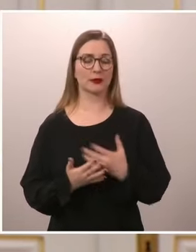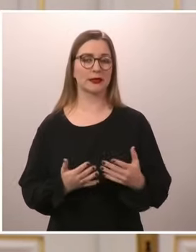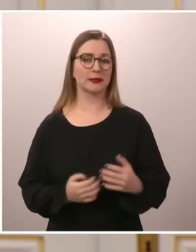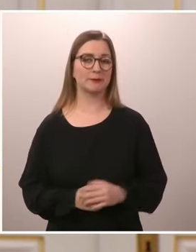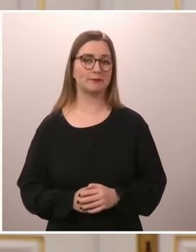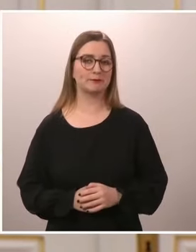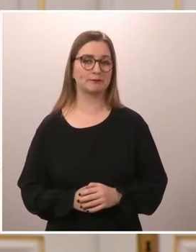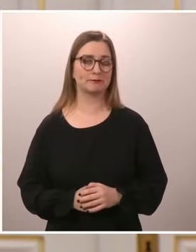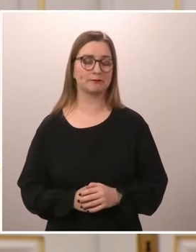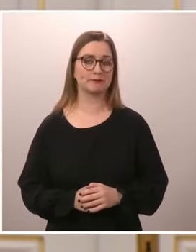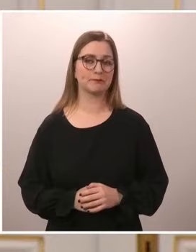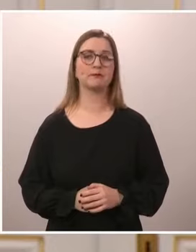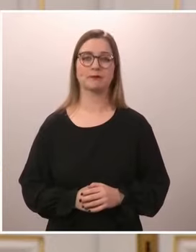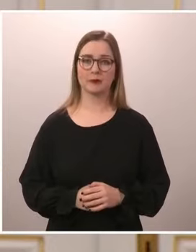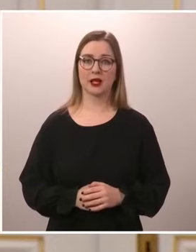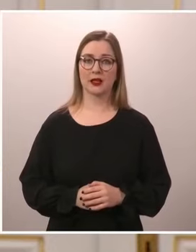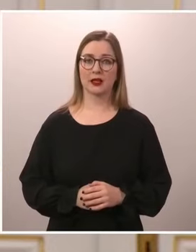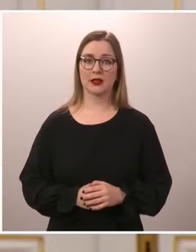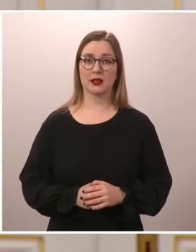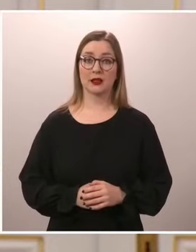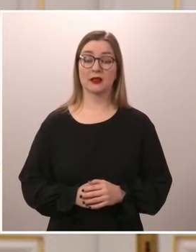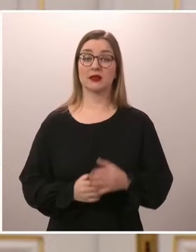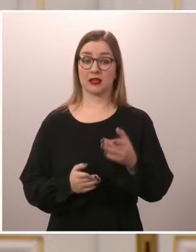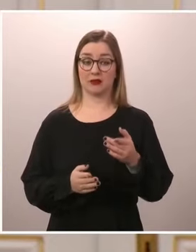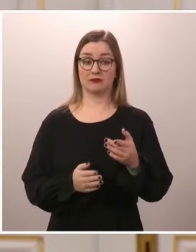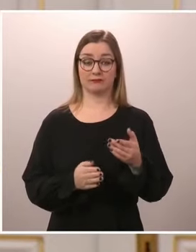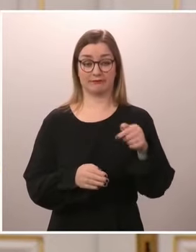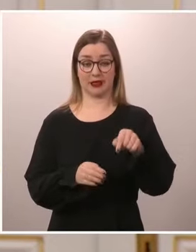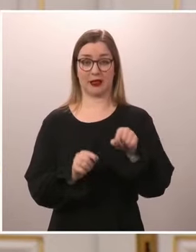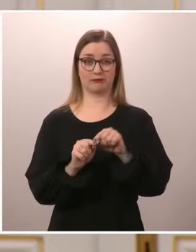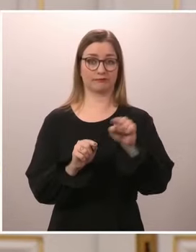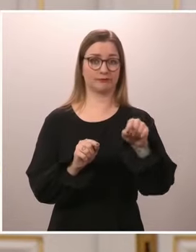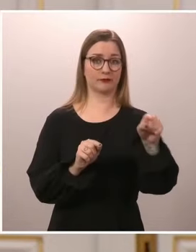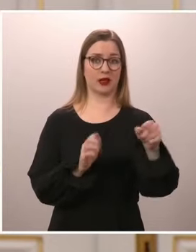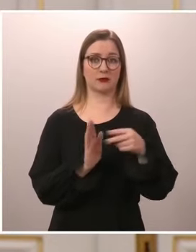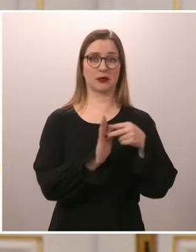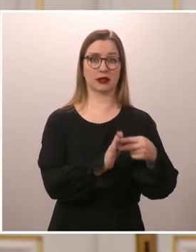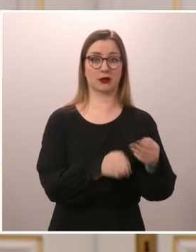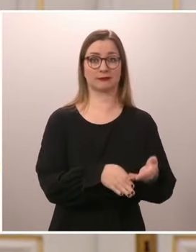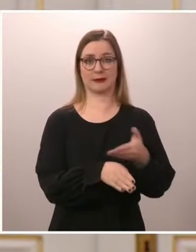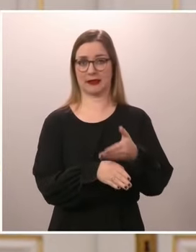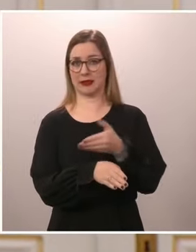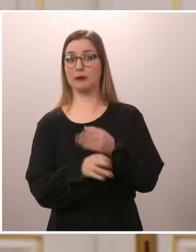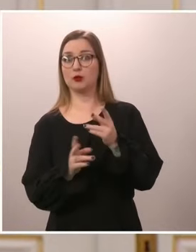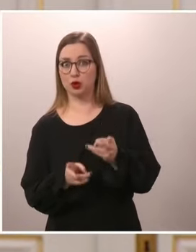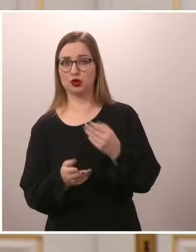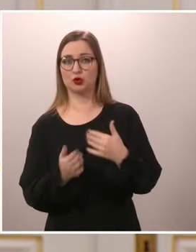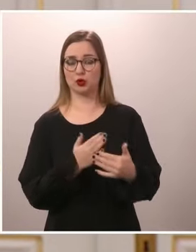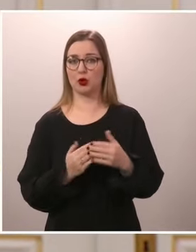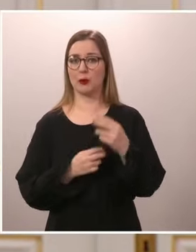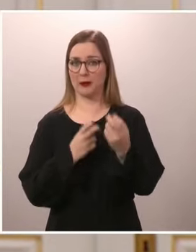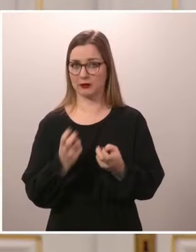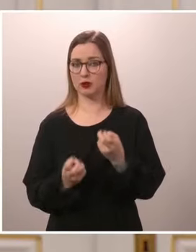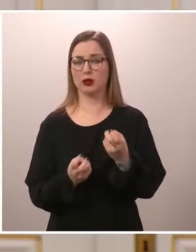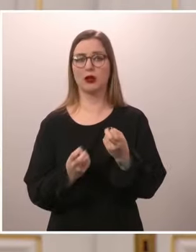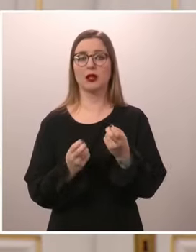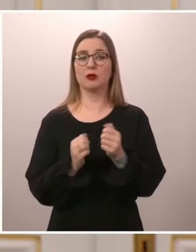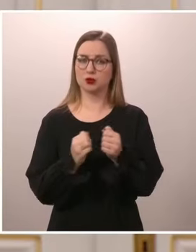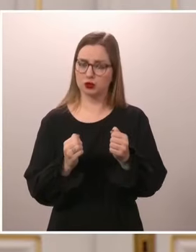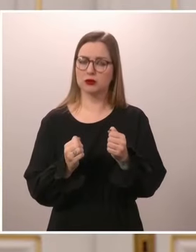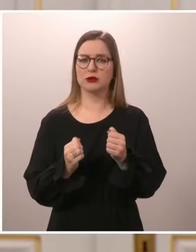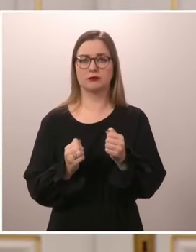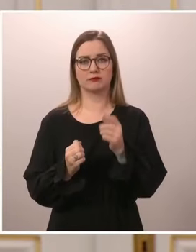tulen tietenkin tekemään työmatkoja, mutta niistä informoimme sitä